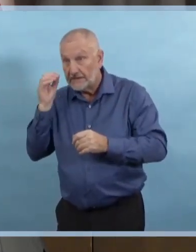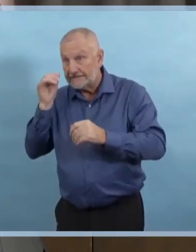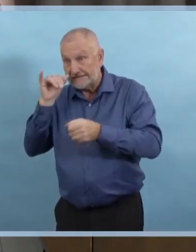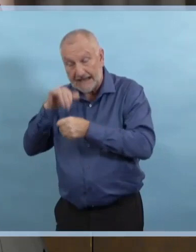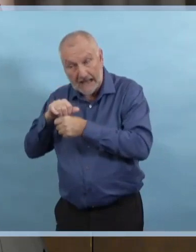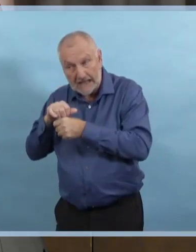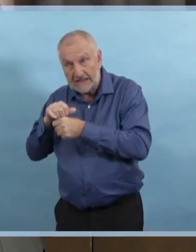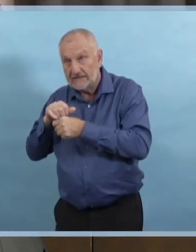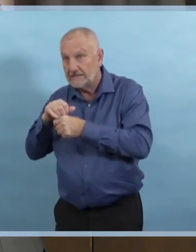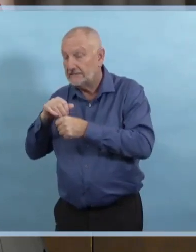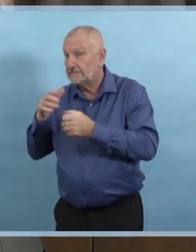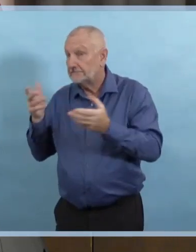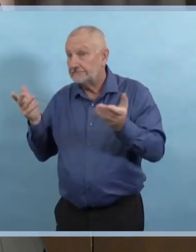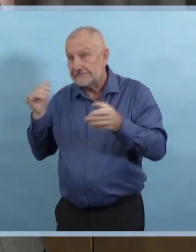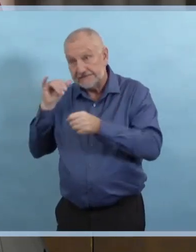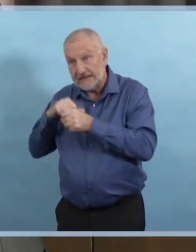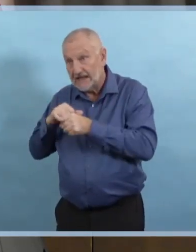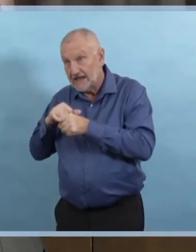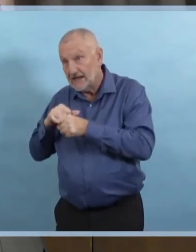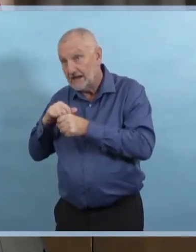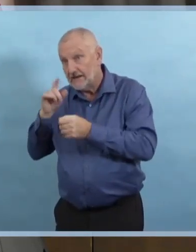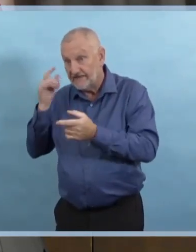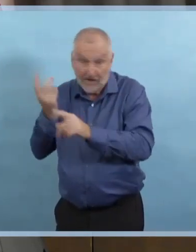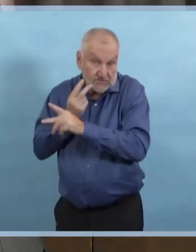les travailleurs de la santé.